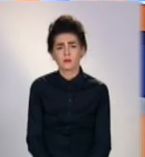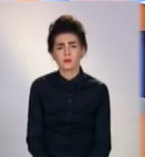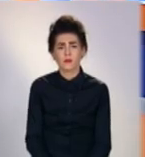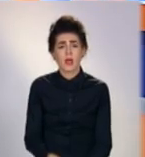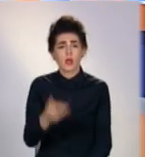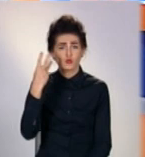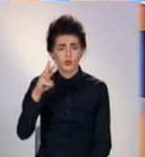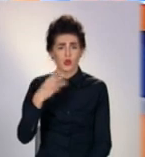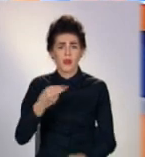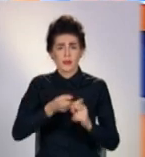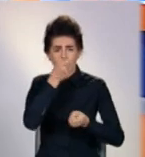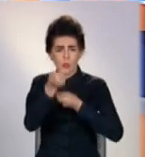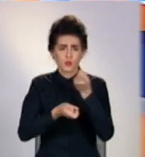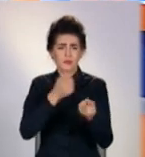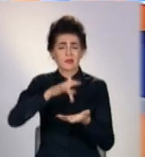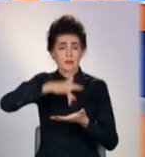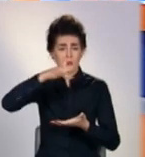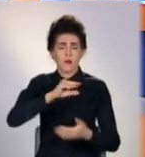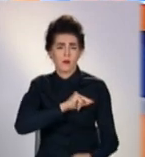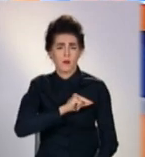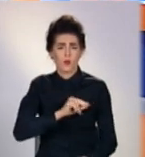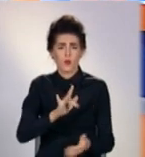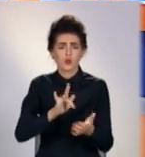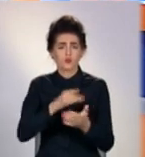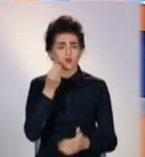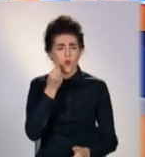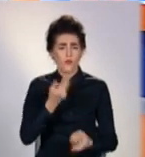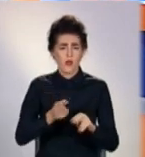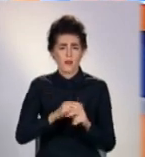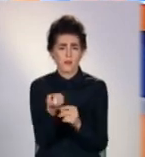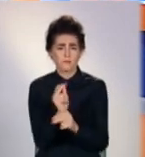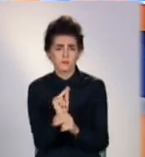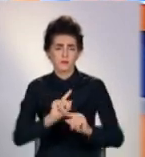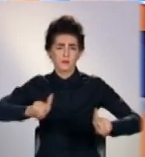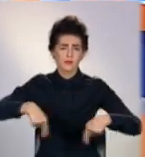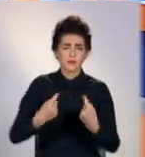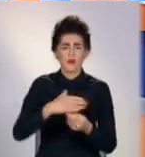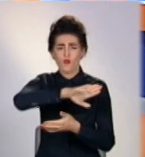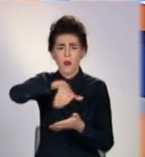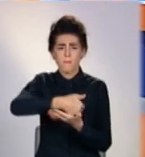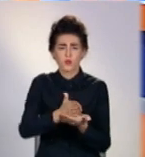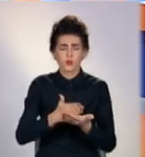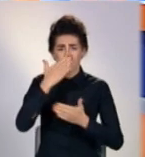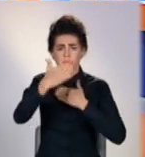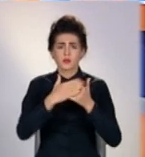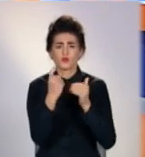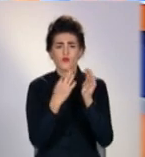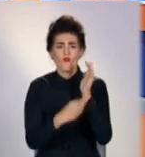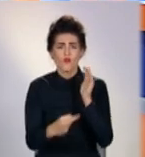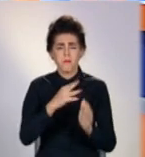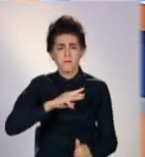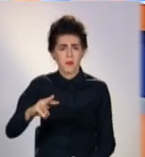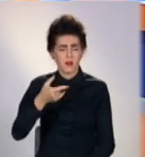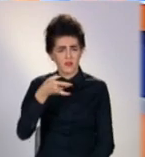Сучасний діагностичний центр запрацював у Слов'янську. На реконструкцію та обладнання витратили 170 мільйонів